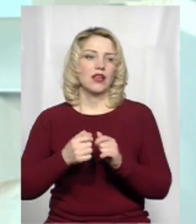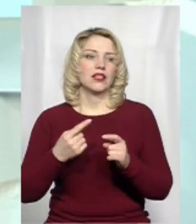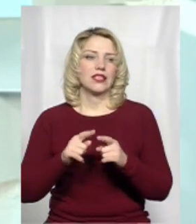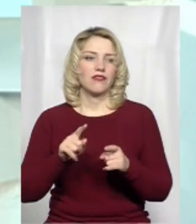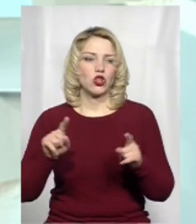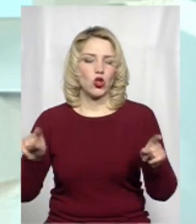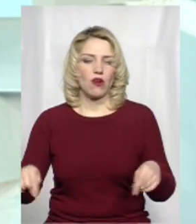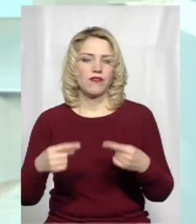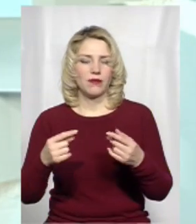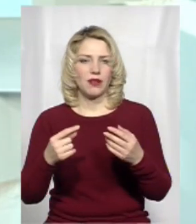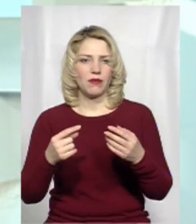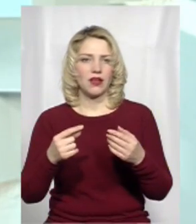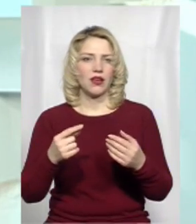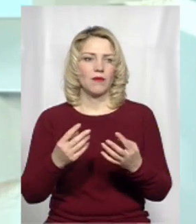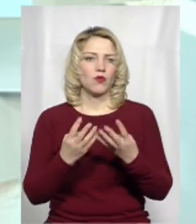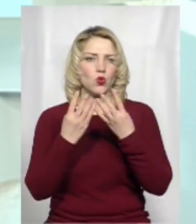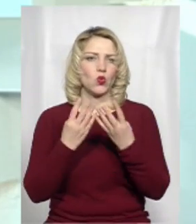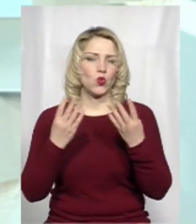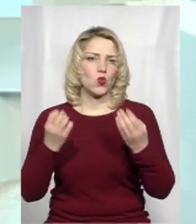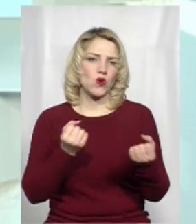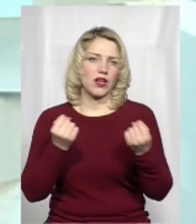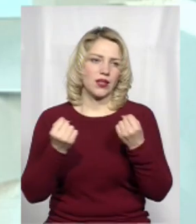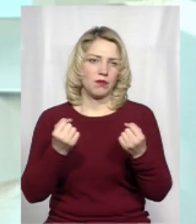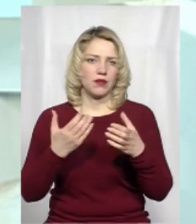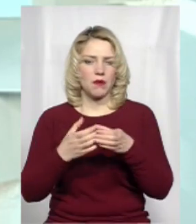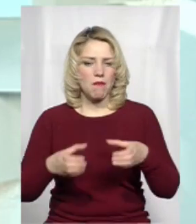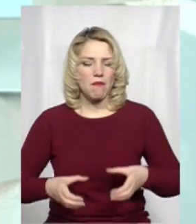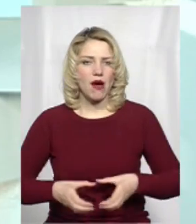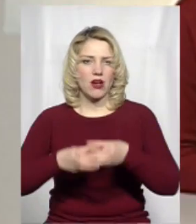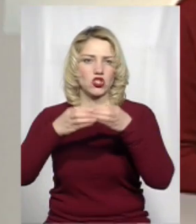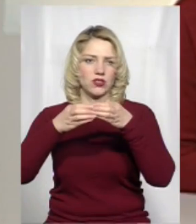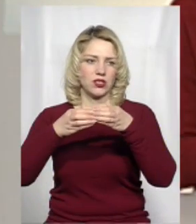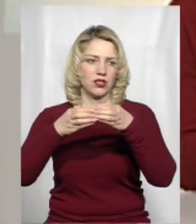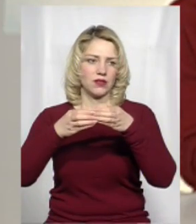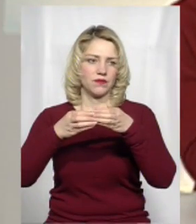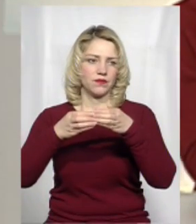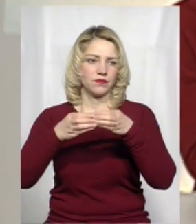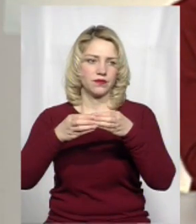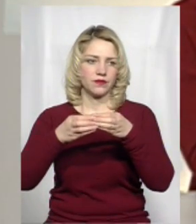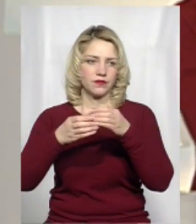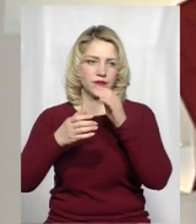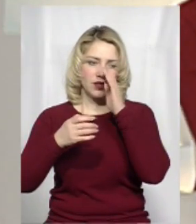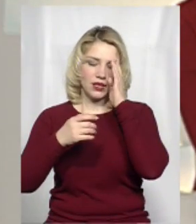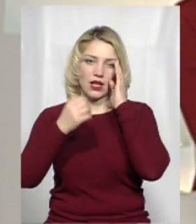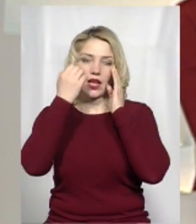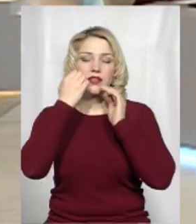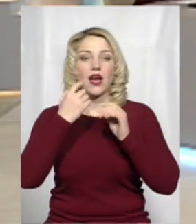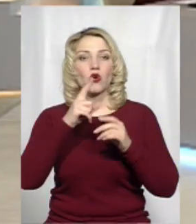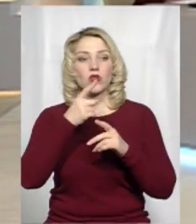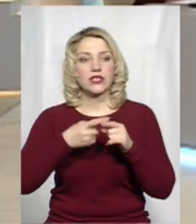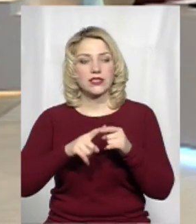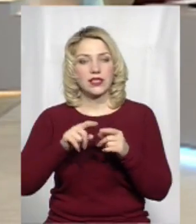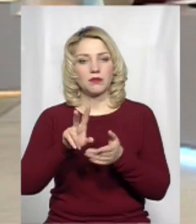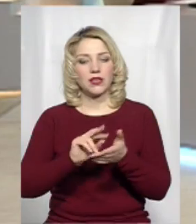древніми укріпленнями. Бажте, Дякую за такий приклад, це водночас і